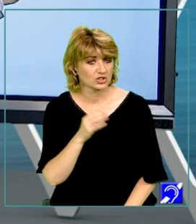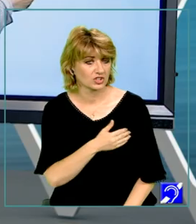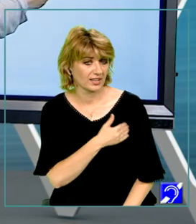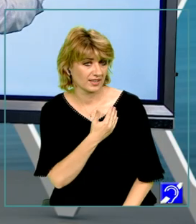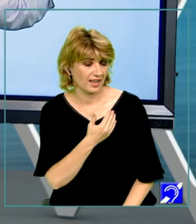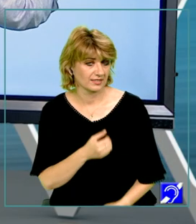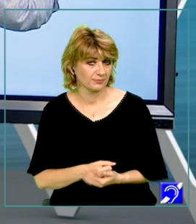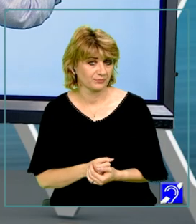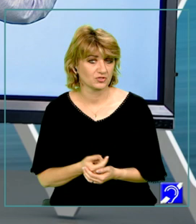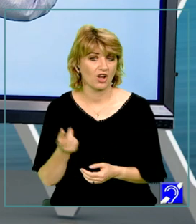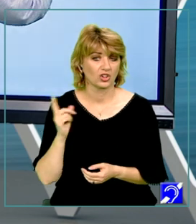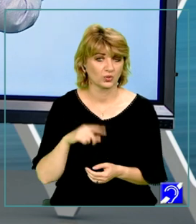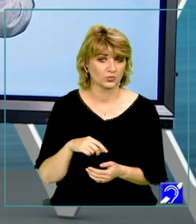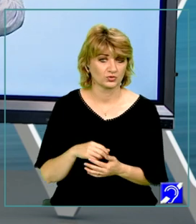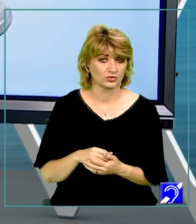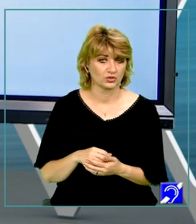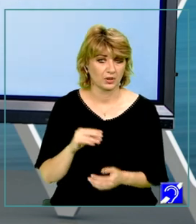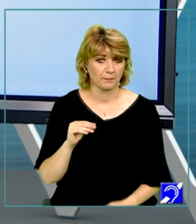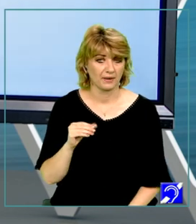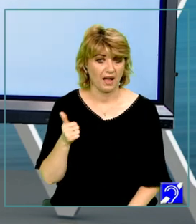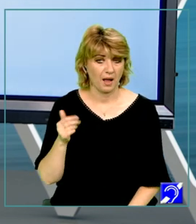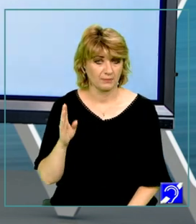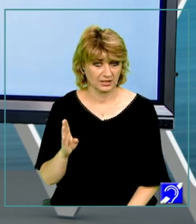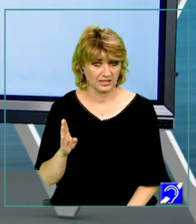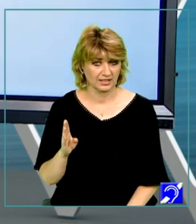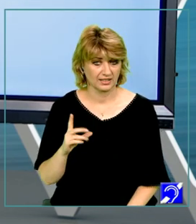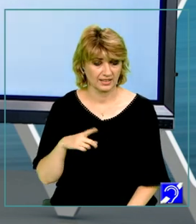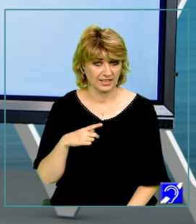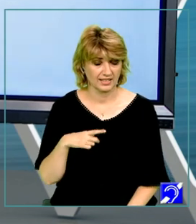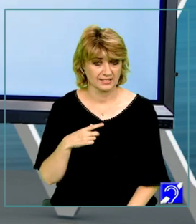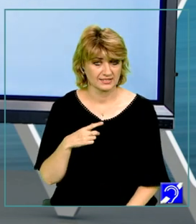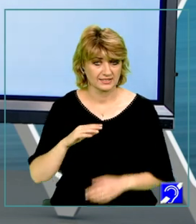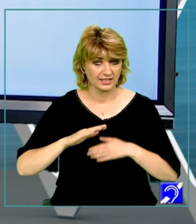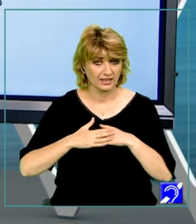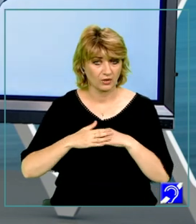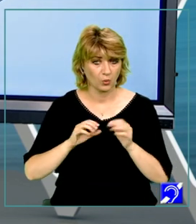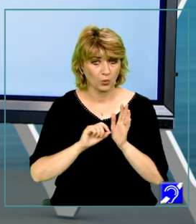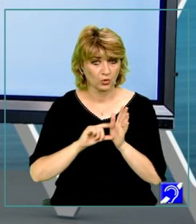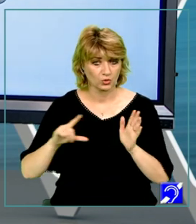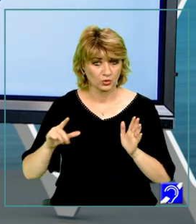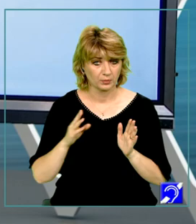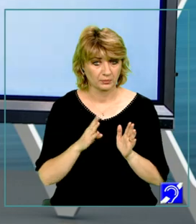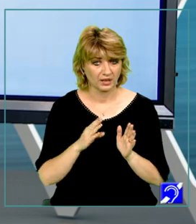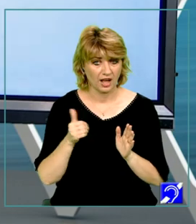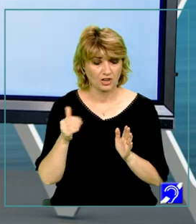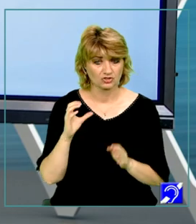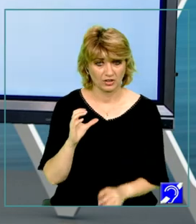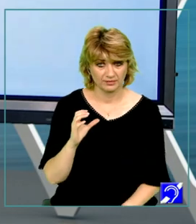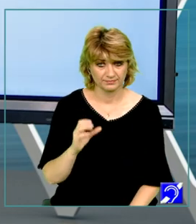și atunci PAB este complementul unghiului BAC.